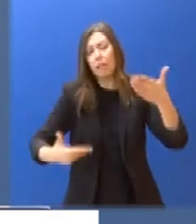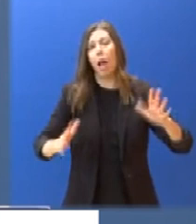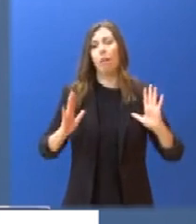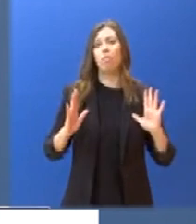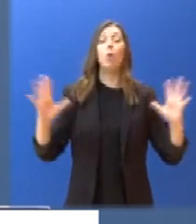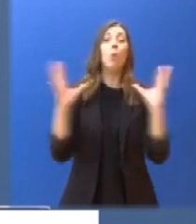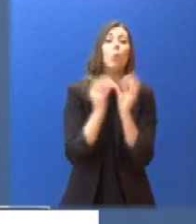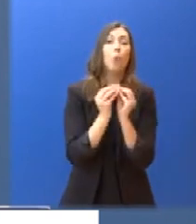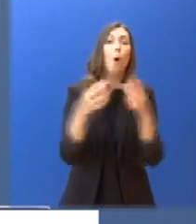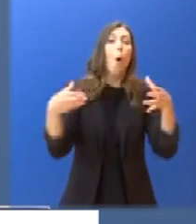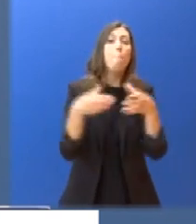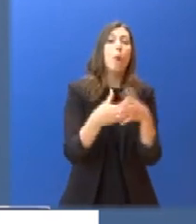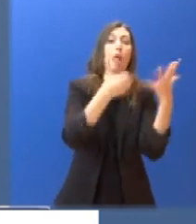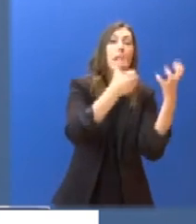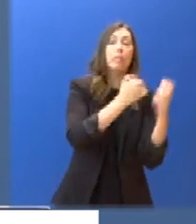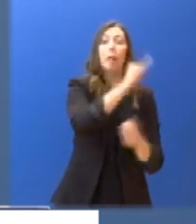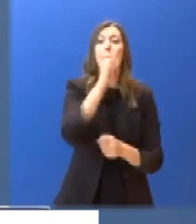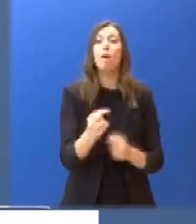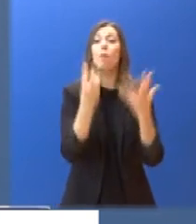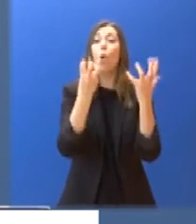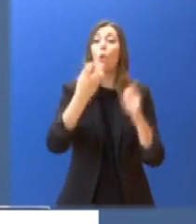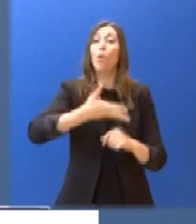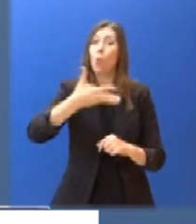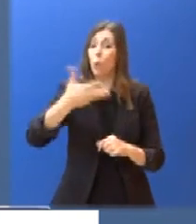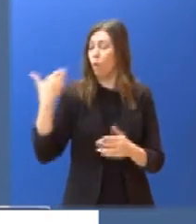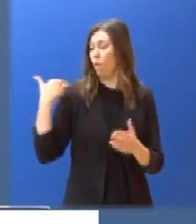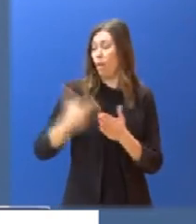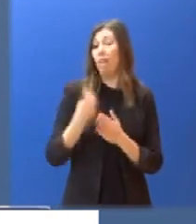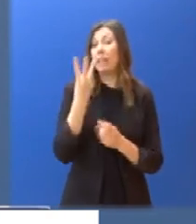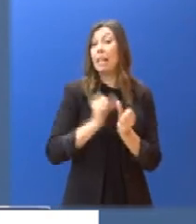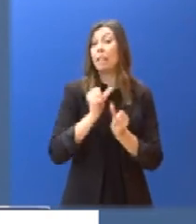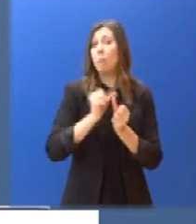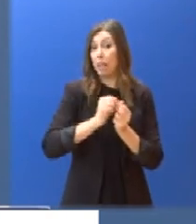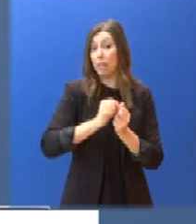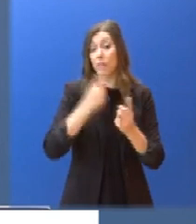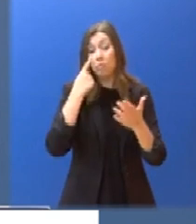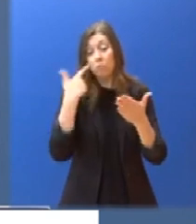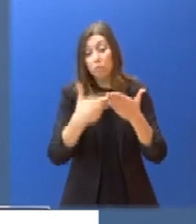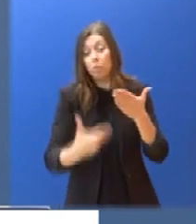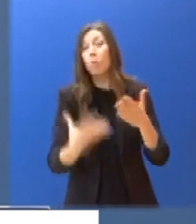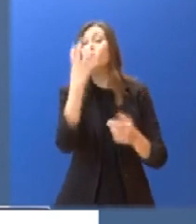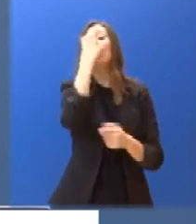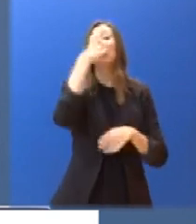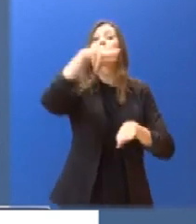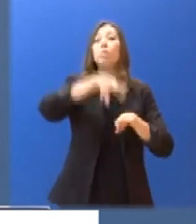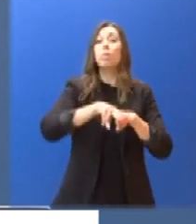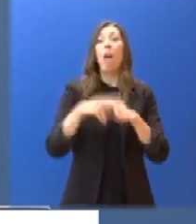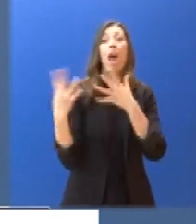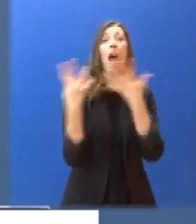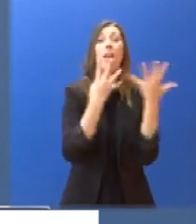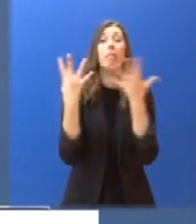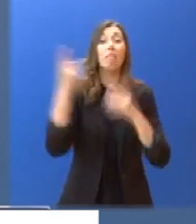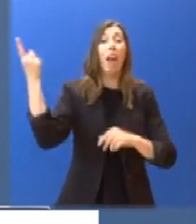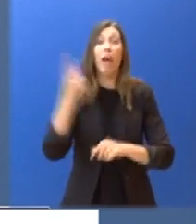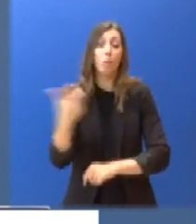ομάδα 60-80 ετών στο σύνολο των διασωληνωμένων των τελευταίων τριών μηνών το 99,08% ήταν